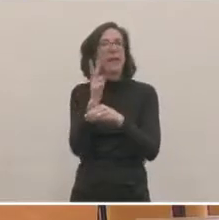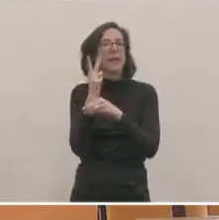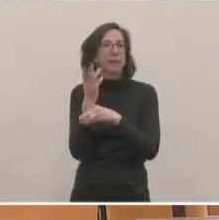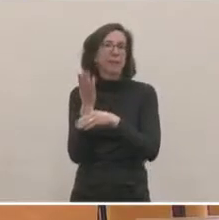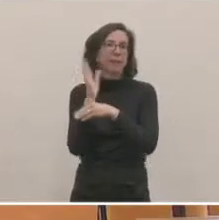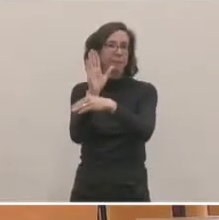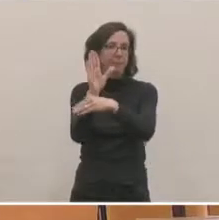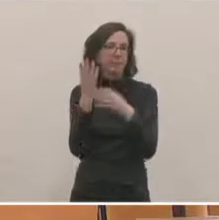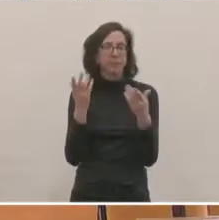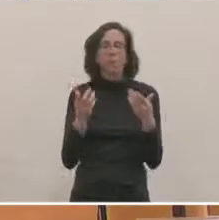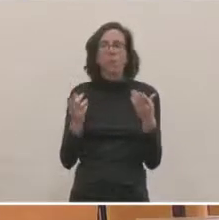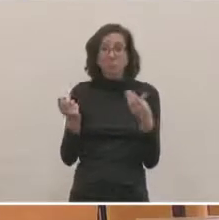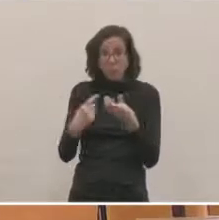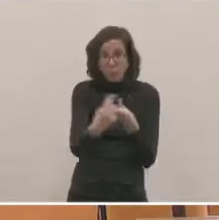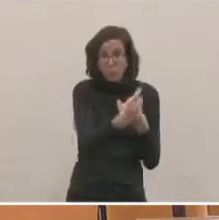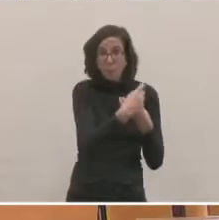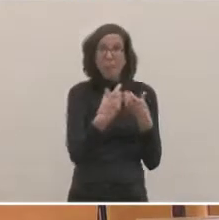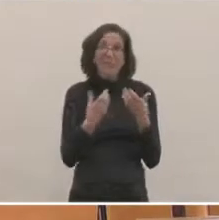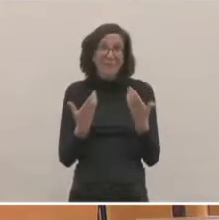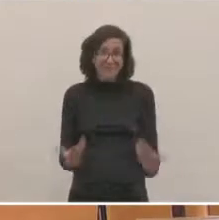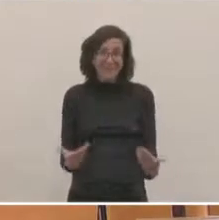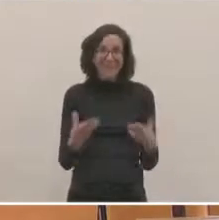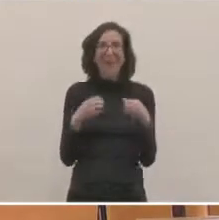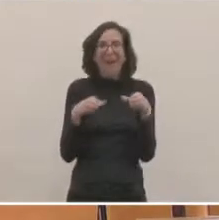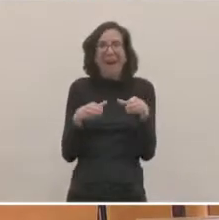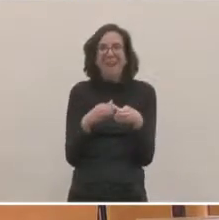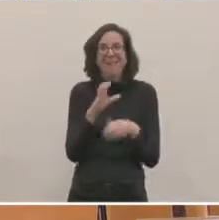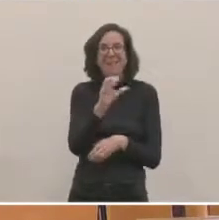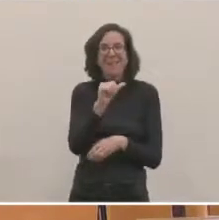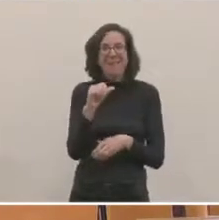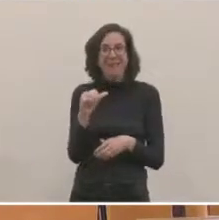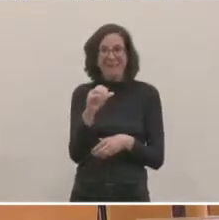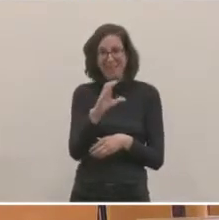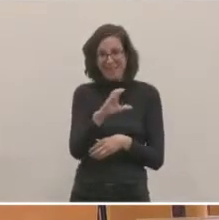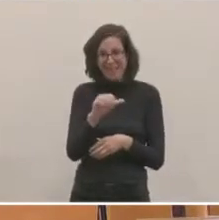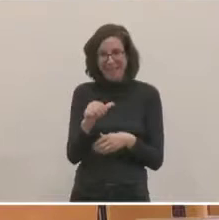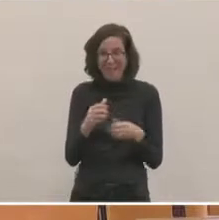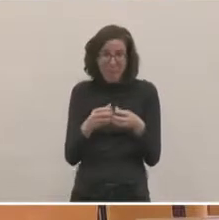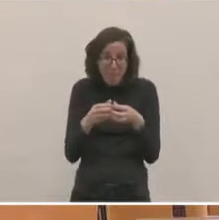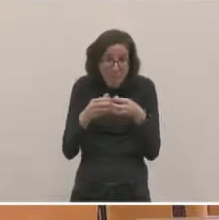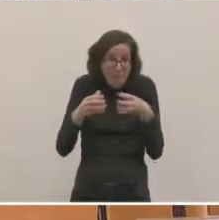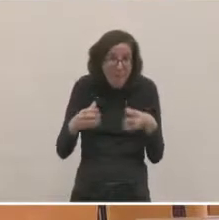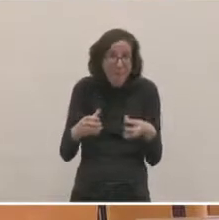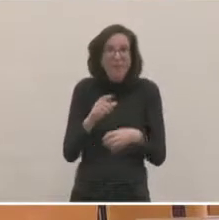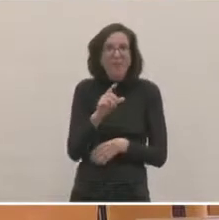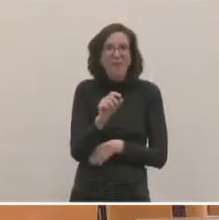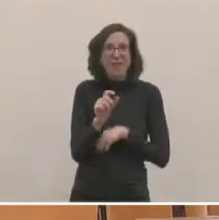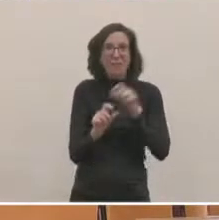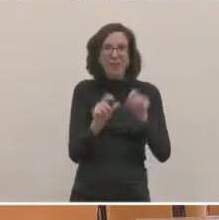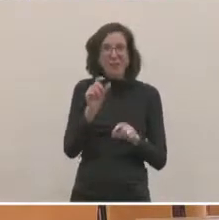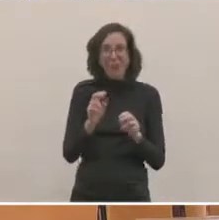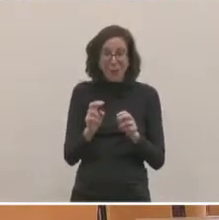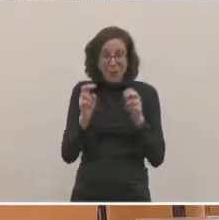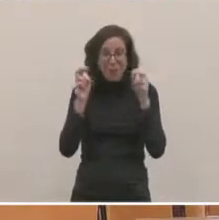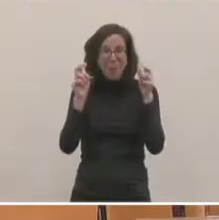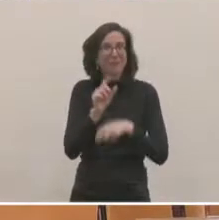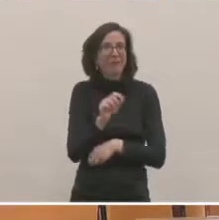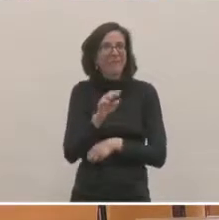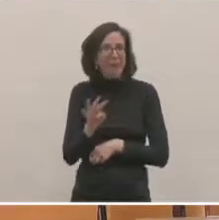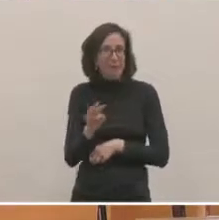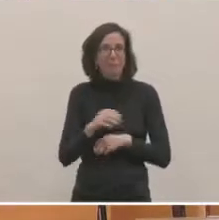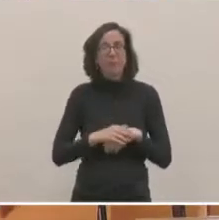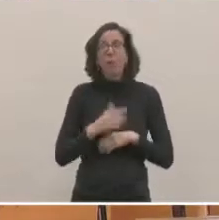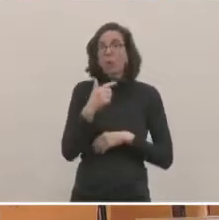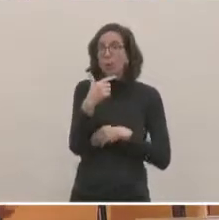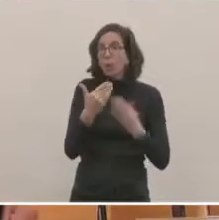conseil d'administration passe de 20 à 24. Il y a deux, disons, deux élus supplémentaires concernant le